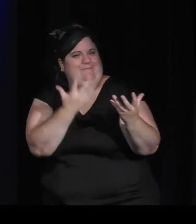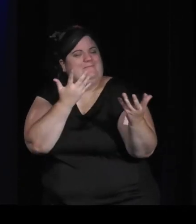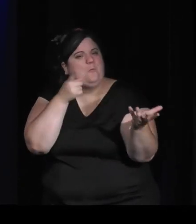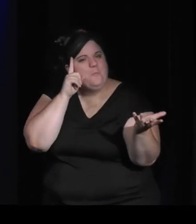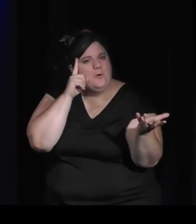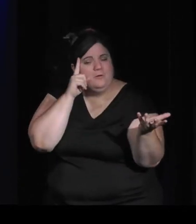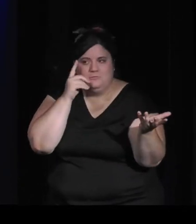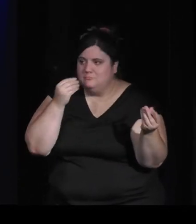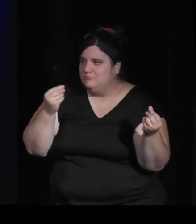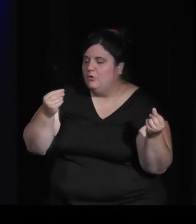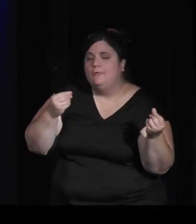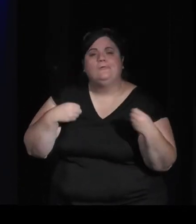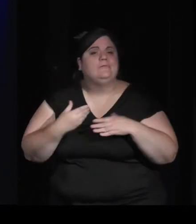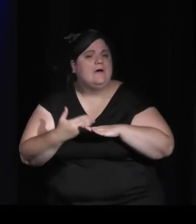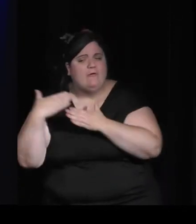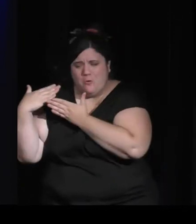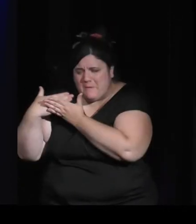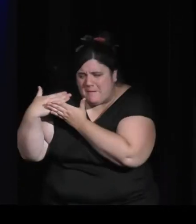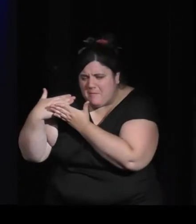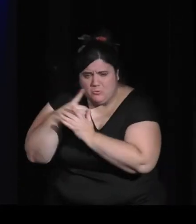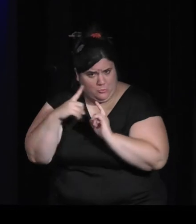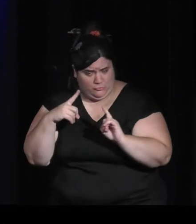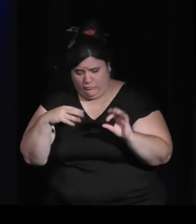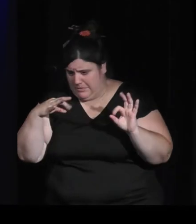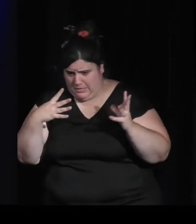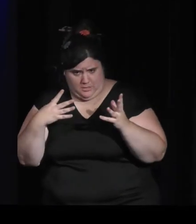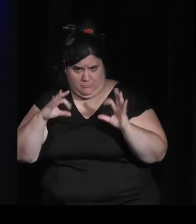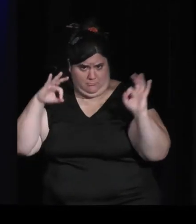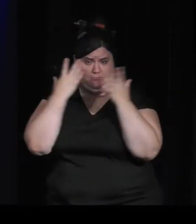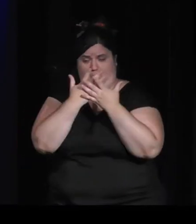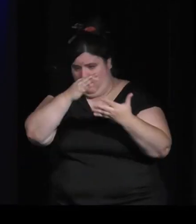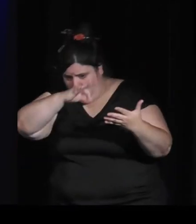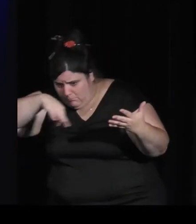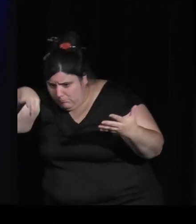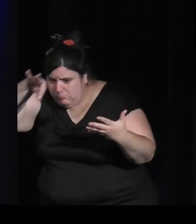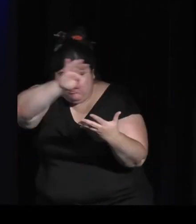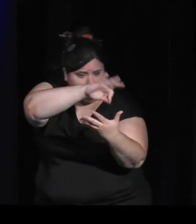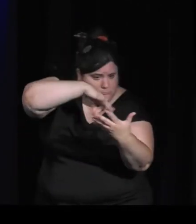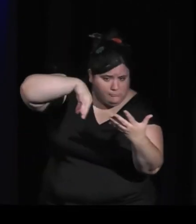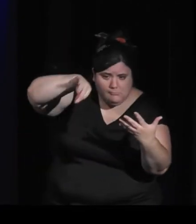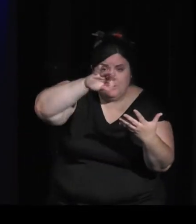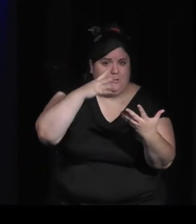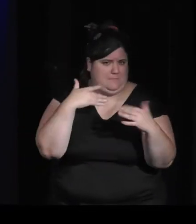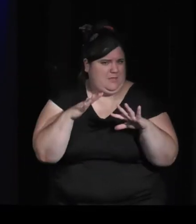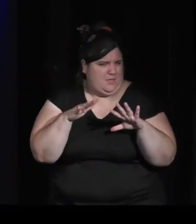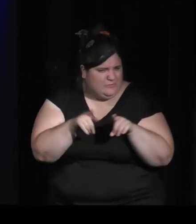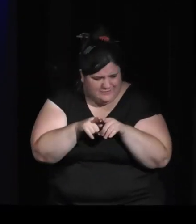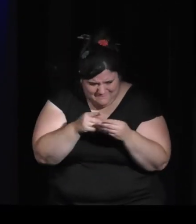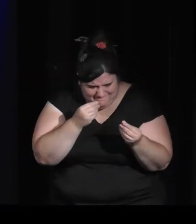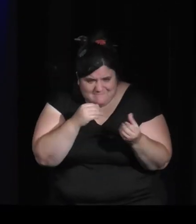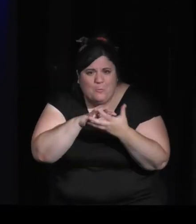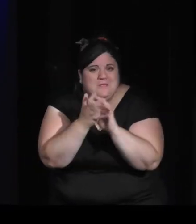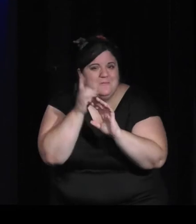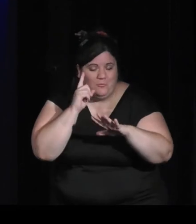médium très spontané, et en même temps très, très compliqué. C'est quasiment le médium le plus compliqué. Quand quelque chose est posé sur papier, on ne peut plus l